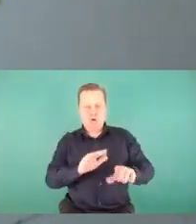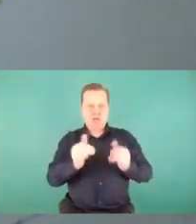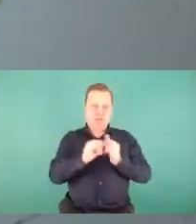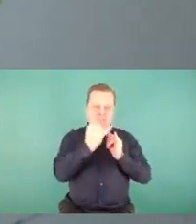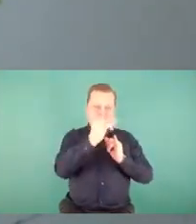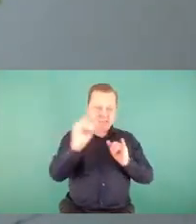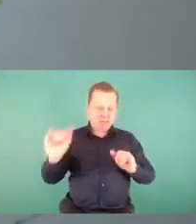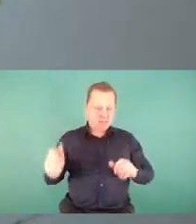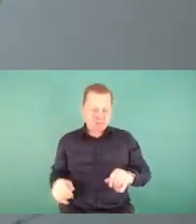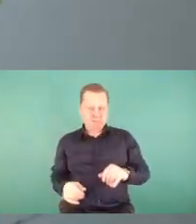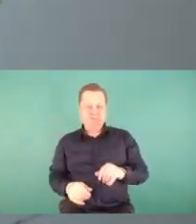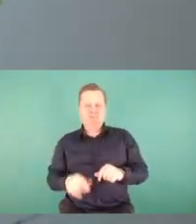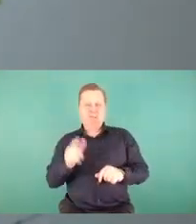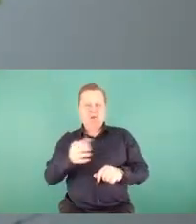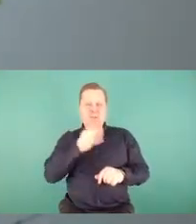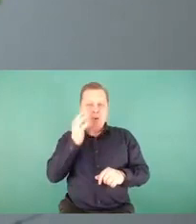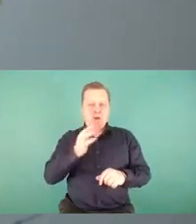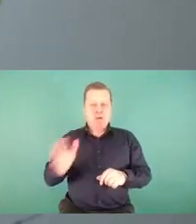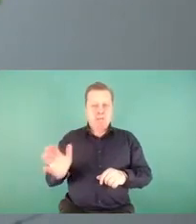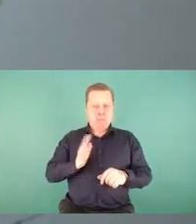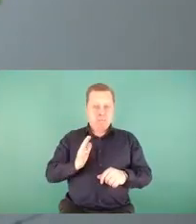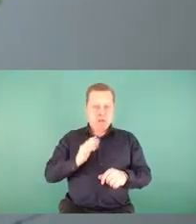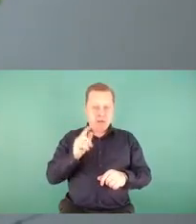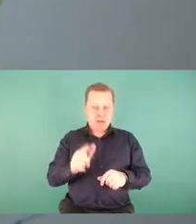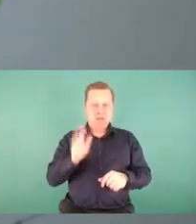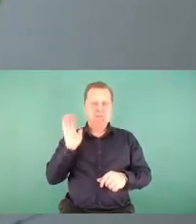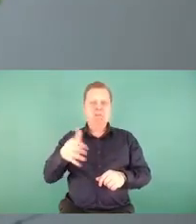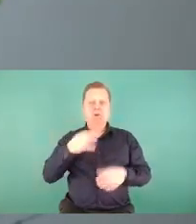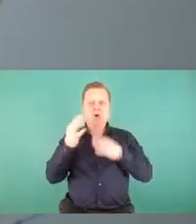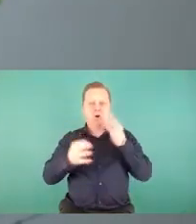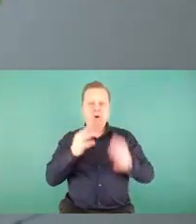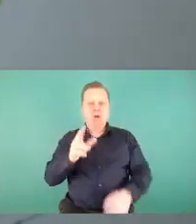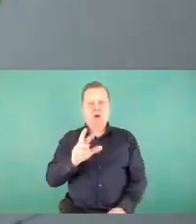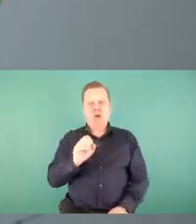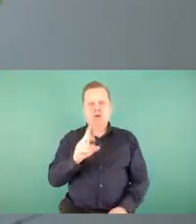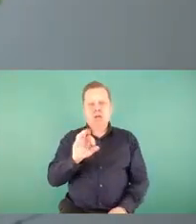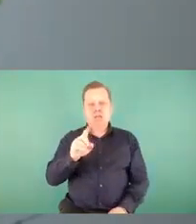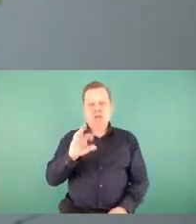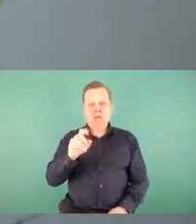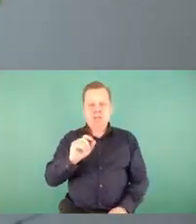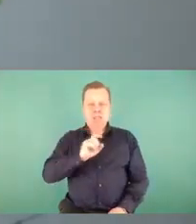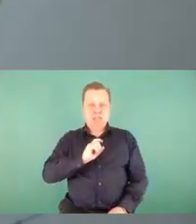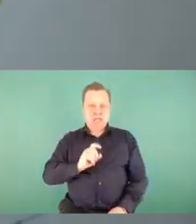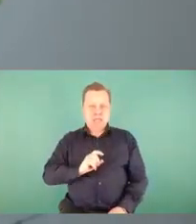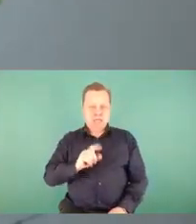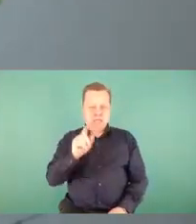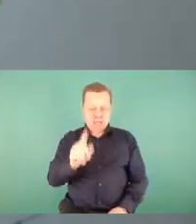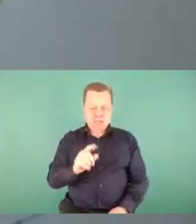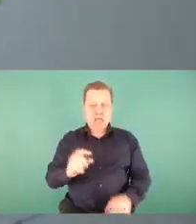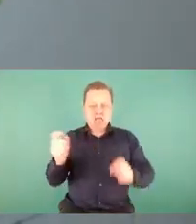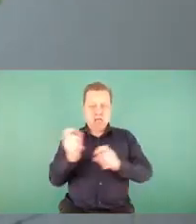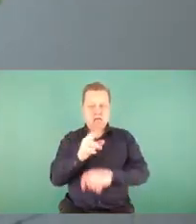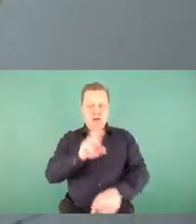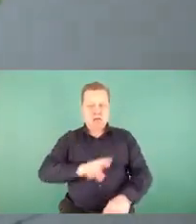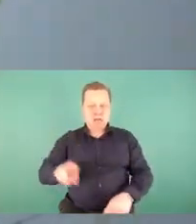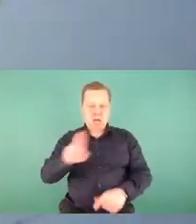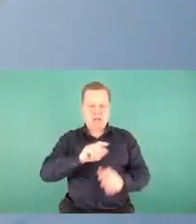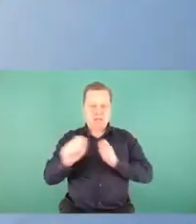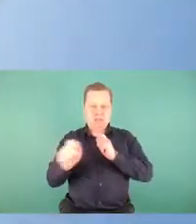podejmowane na rzecz poprawy bezpieczeństwa skomentuje pan Konrad Romik, sekretarz Krajowej Rady Bezpieczeństwa Ruchu Drogowego.